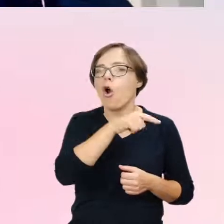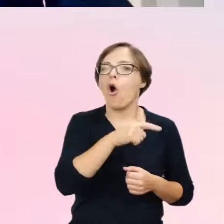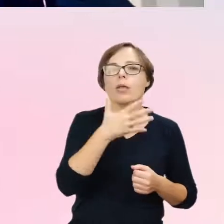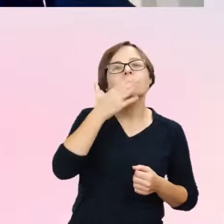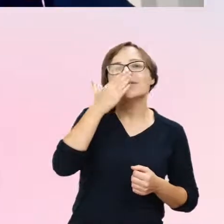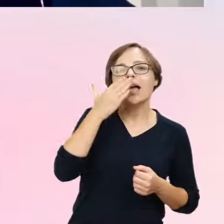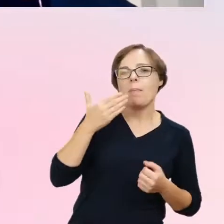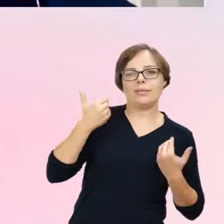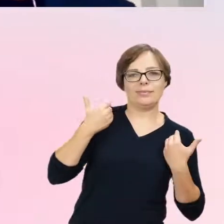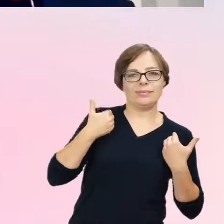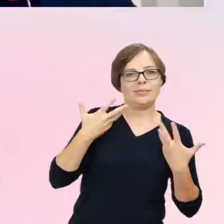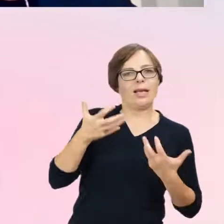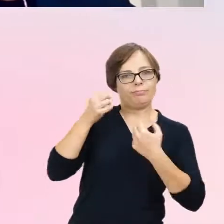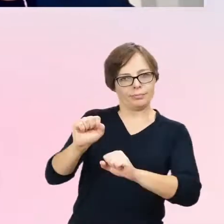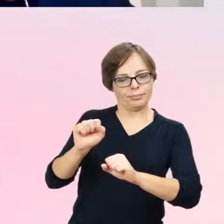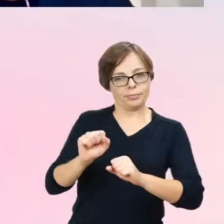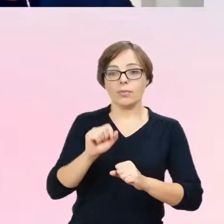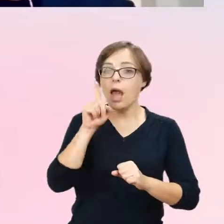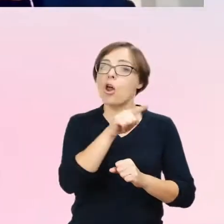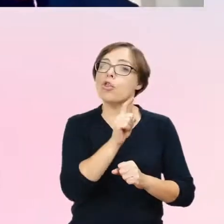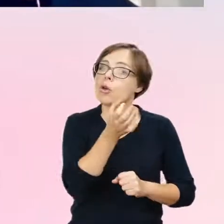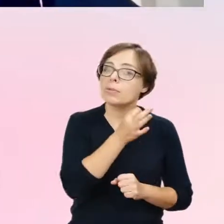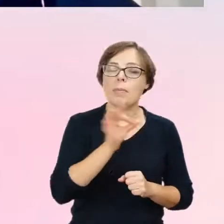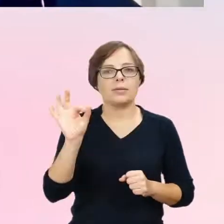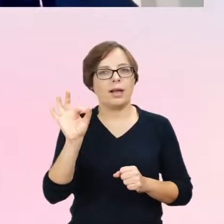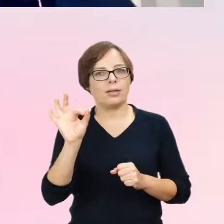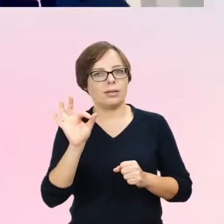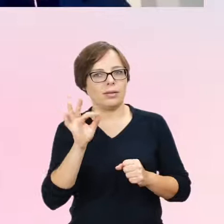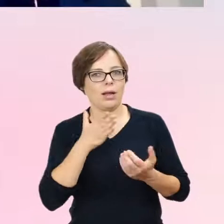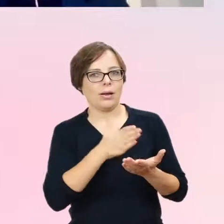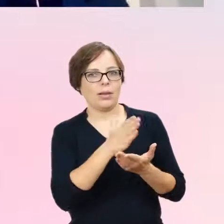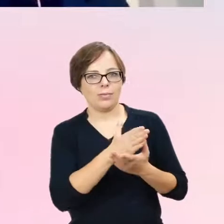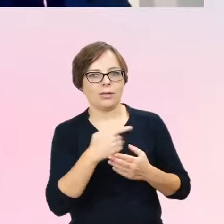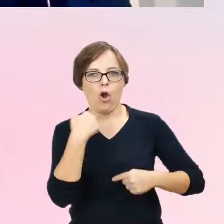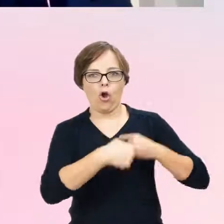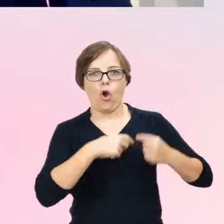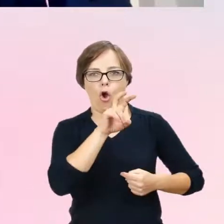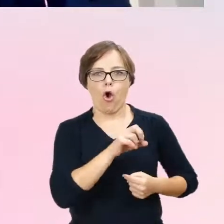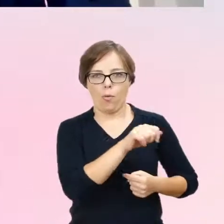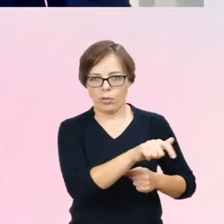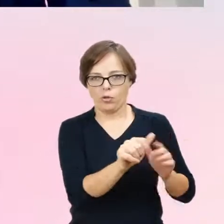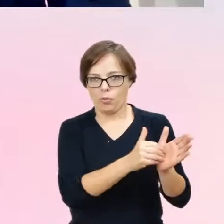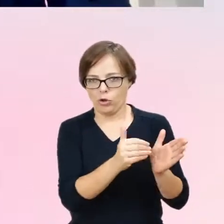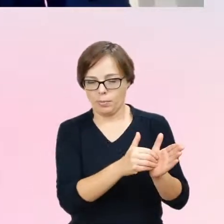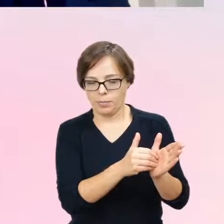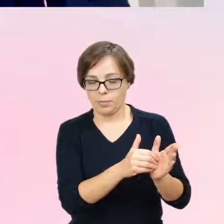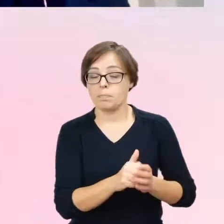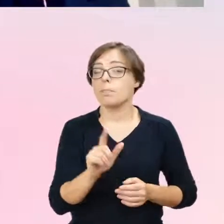celu bardzo specyficznej interwencji hormonalnej potrzebuje, ale z kolei